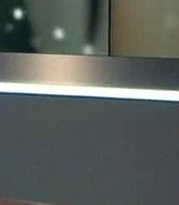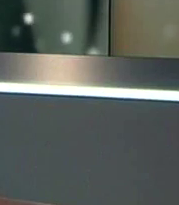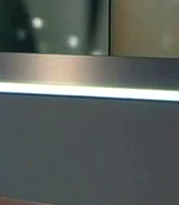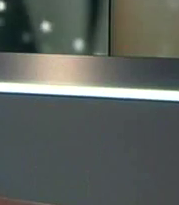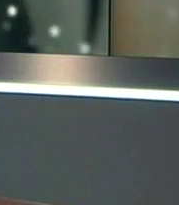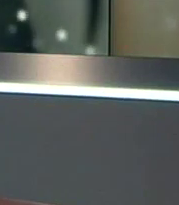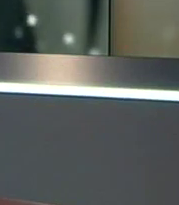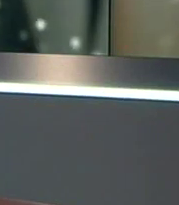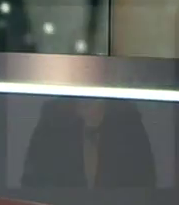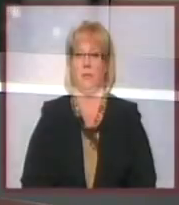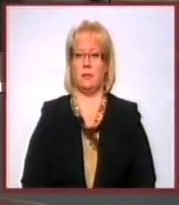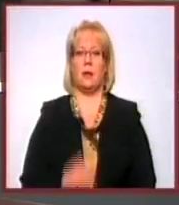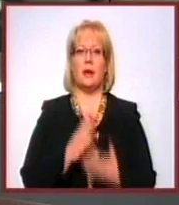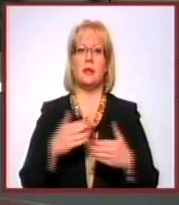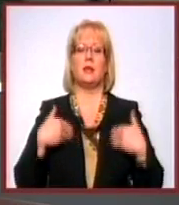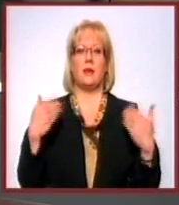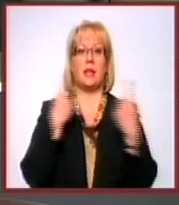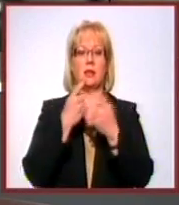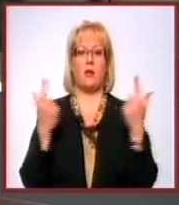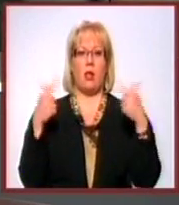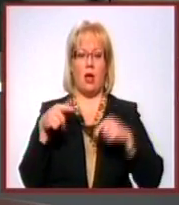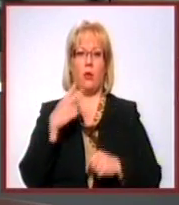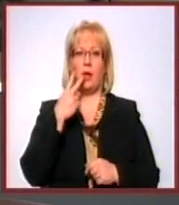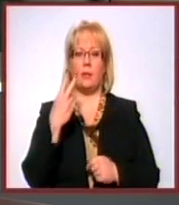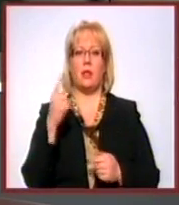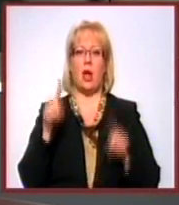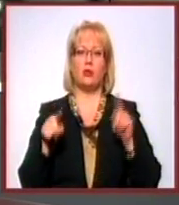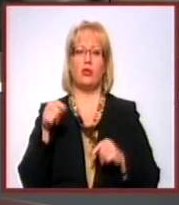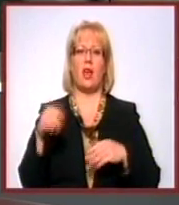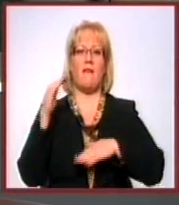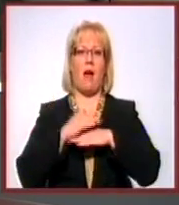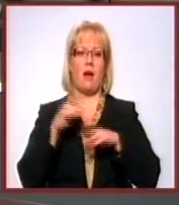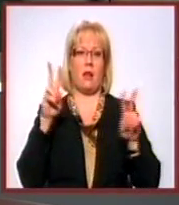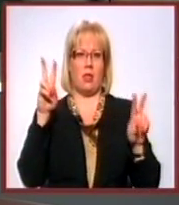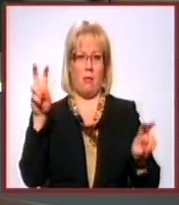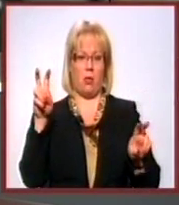Es ietc veicināties ziņu laikā un ieskatīsimies dažos šī vakar tematos.